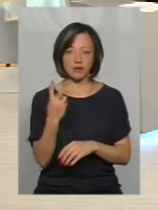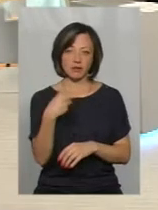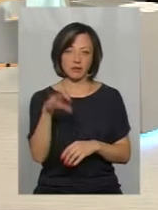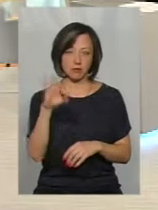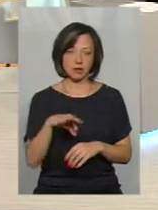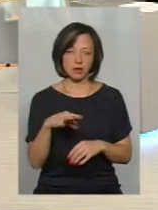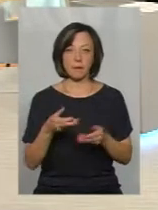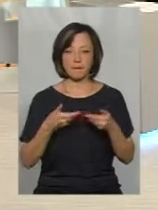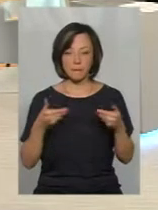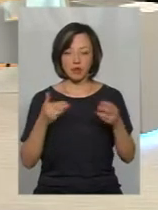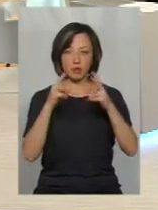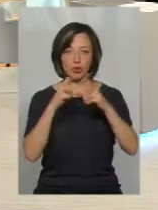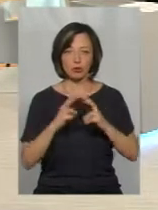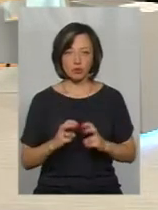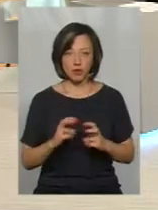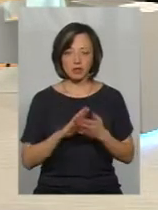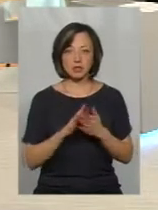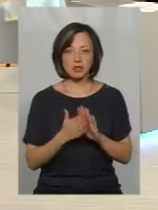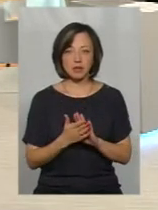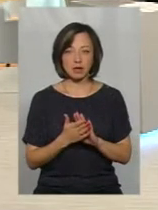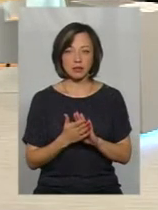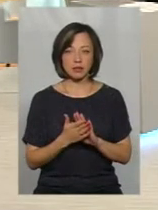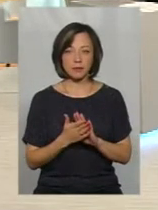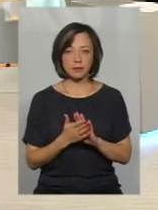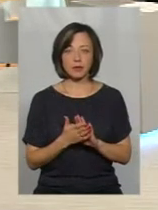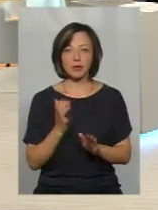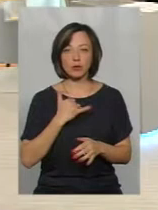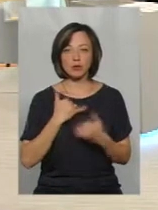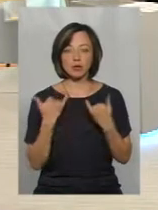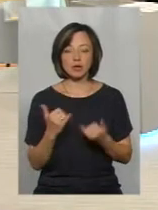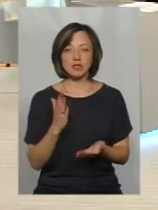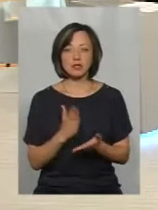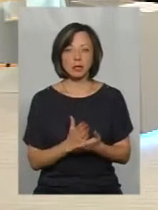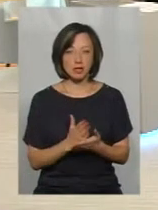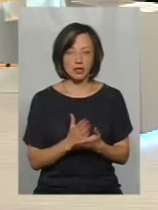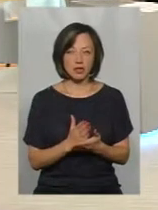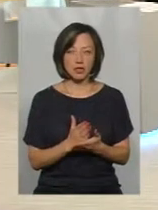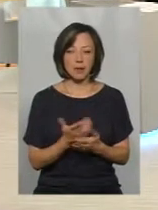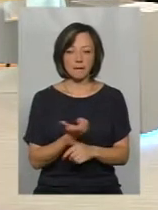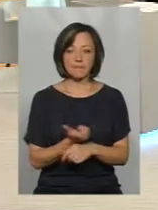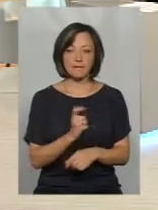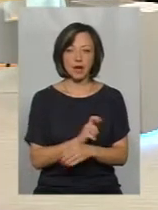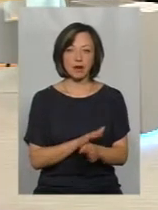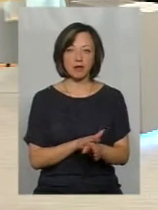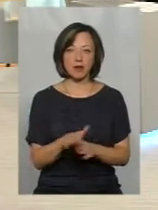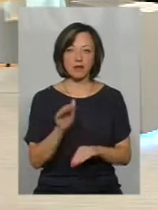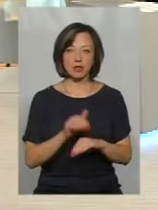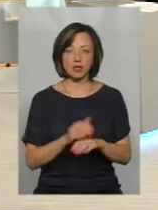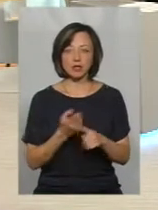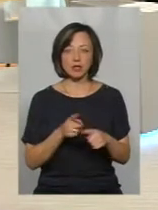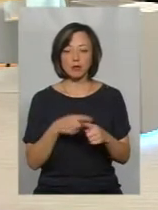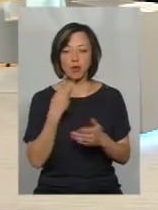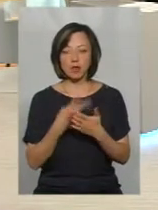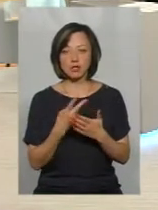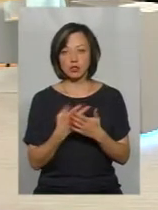Ми проаналізували стан, який у нас зараз є, ми перевиконали фактично ці показники.